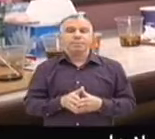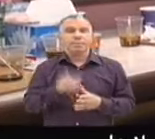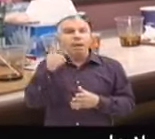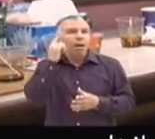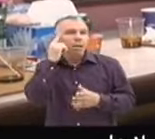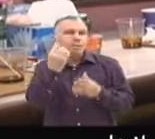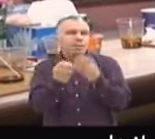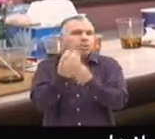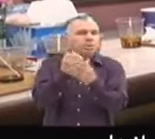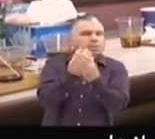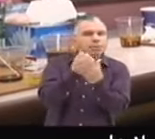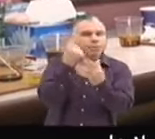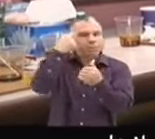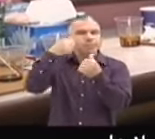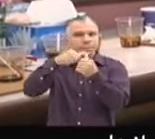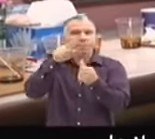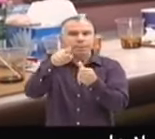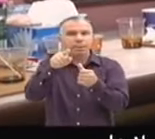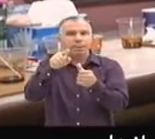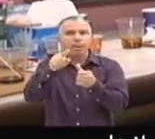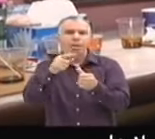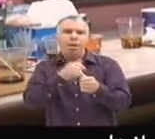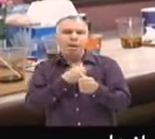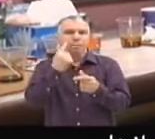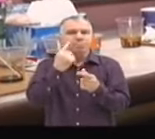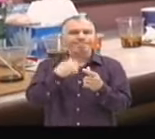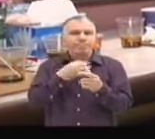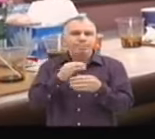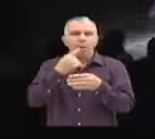qui a des idées, qui n'a pas peur de les montrer.